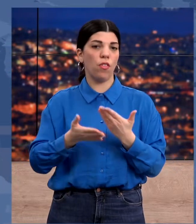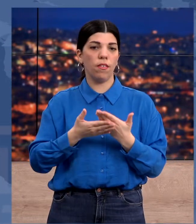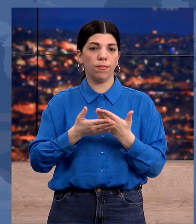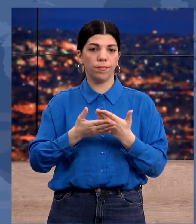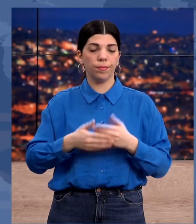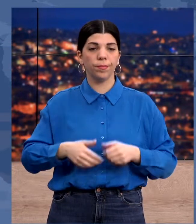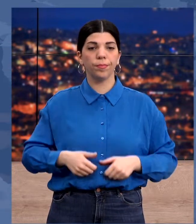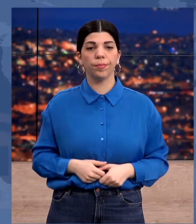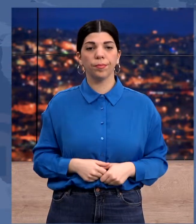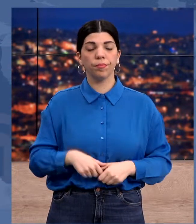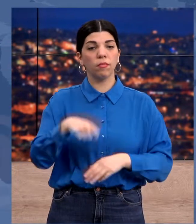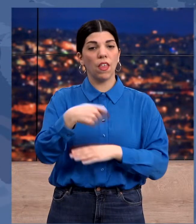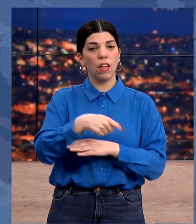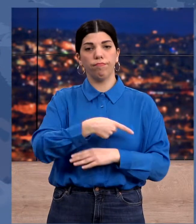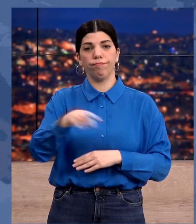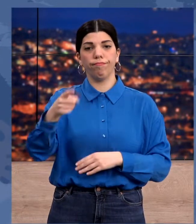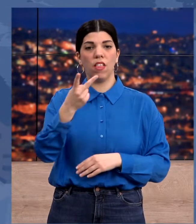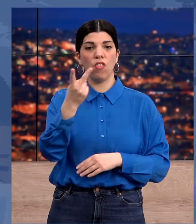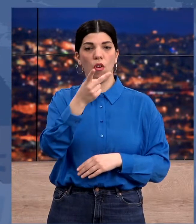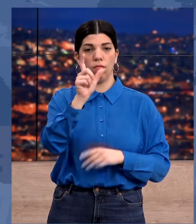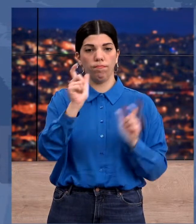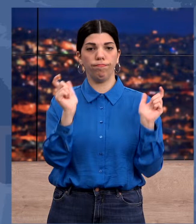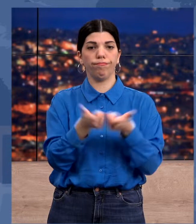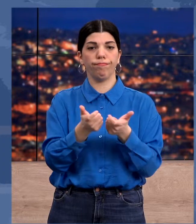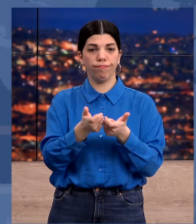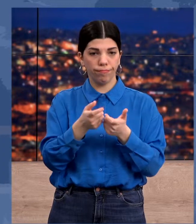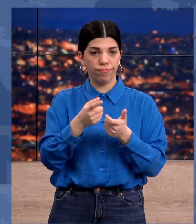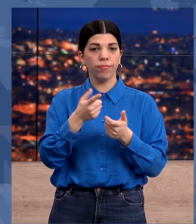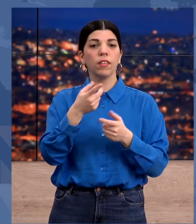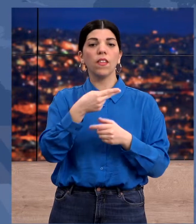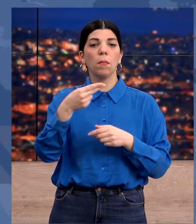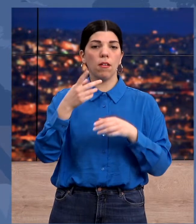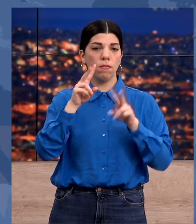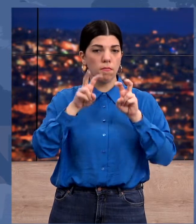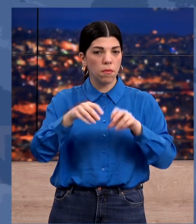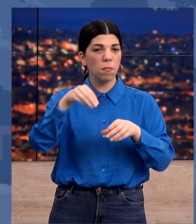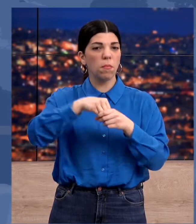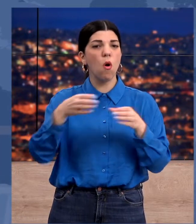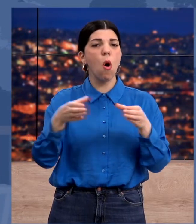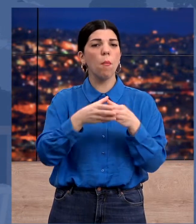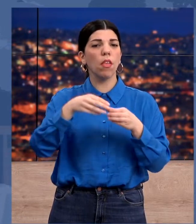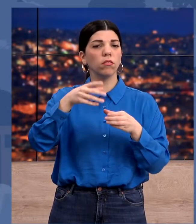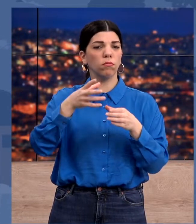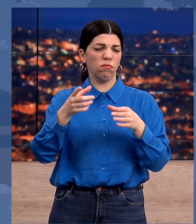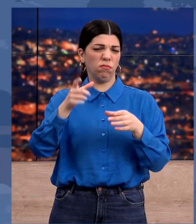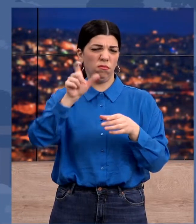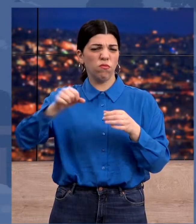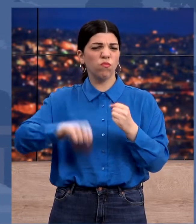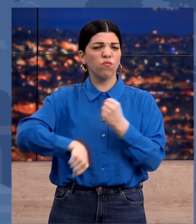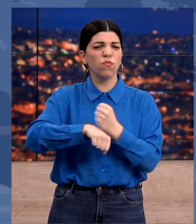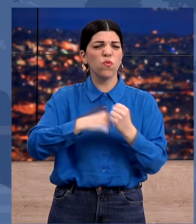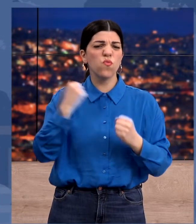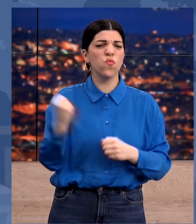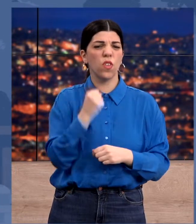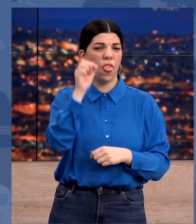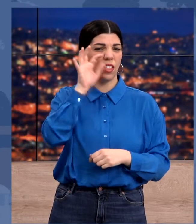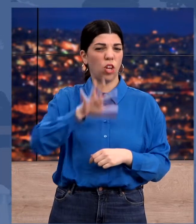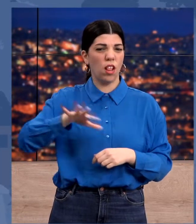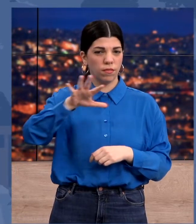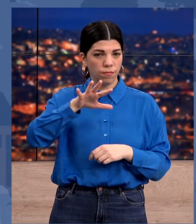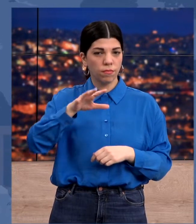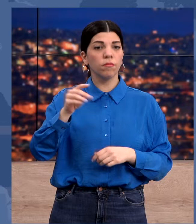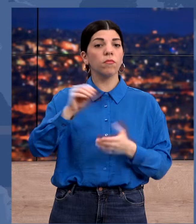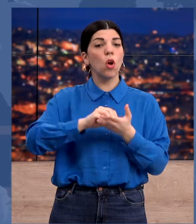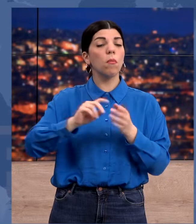Σε δίκη παραπέμπθηκαν οι δύο συλληφθέντες για τα ευρήματα σε συνδέσμους οπαδών της Θεσσαλονίκης. Την ίδια ώρα βρέθηκε δεύτερο